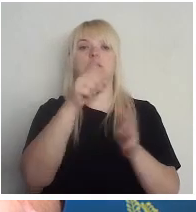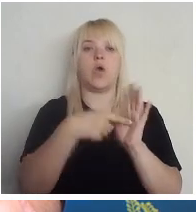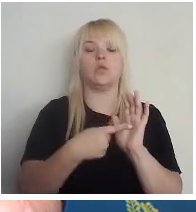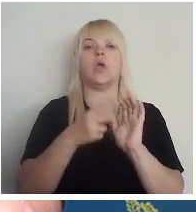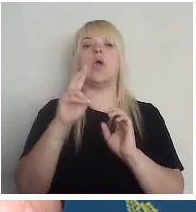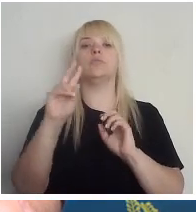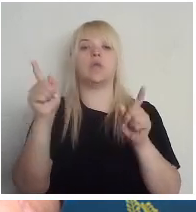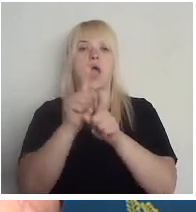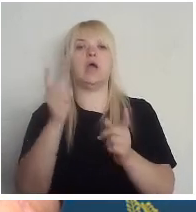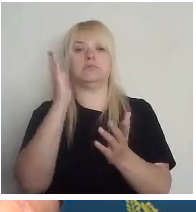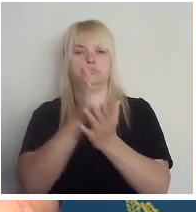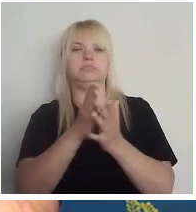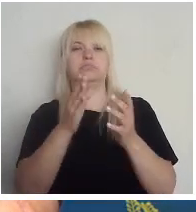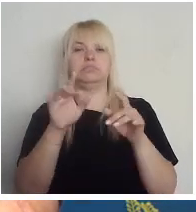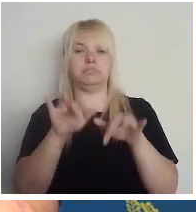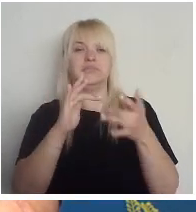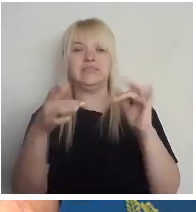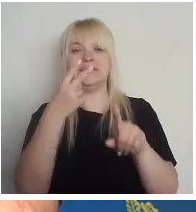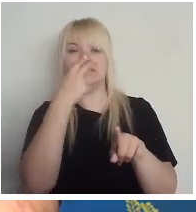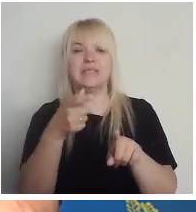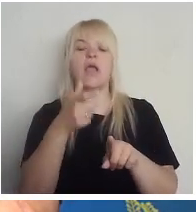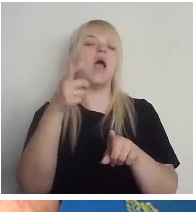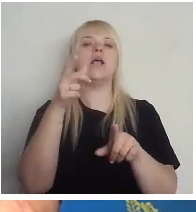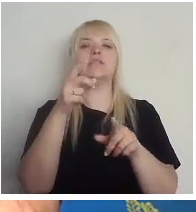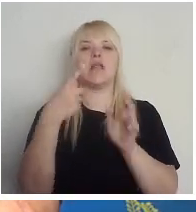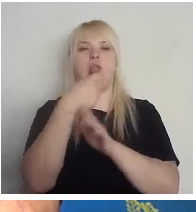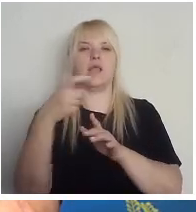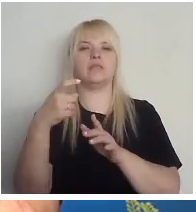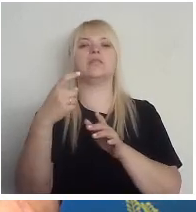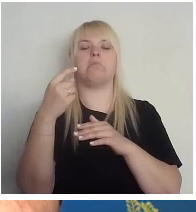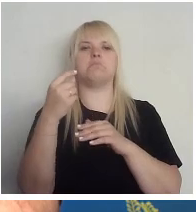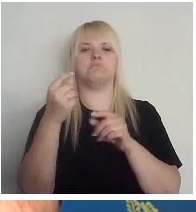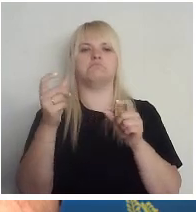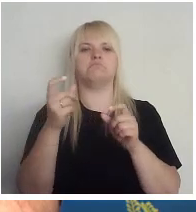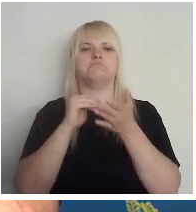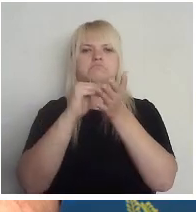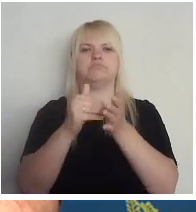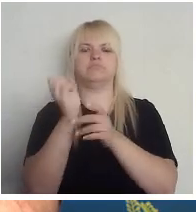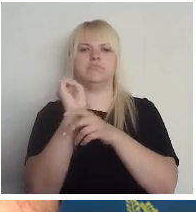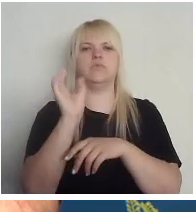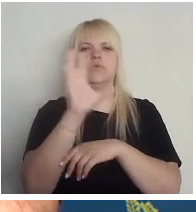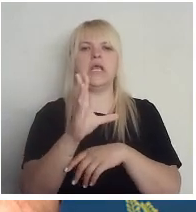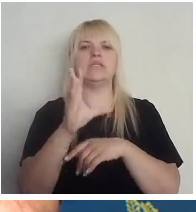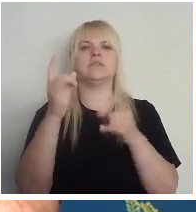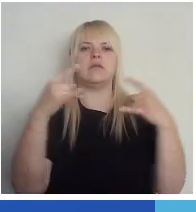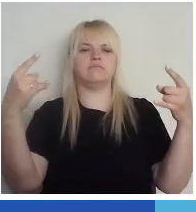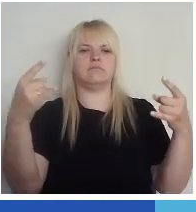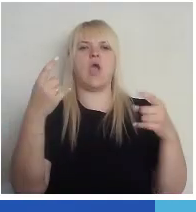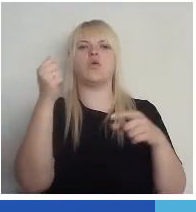ekrāna, var piedalīties izmantojot slaidāju platformu ar skatos kodu, kas ir tām turis